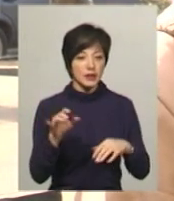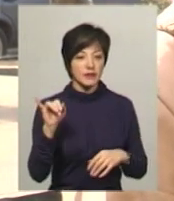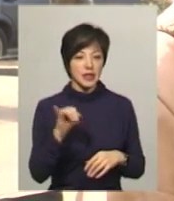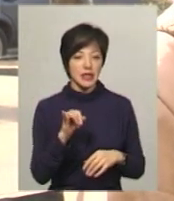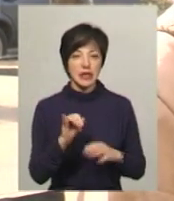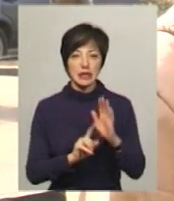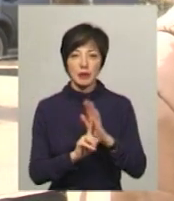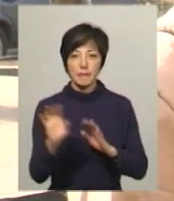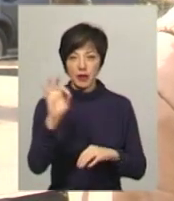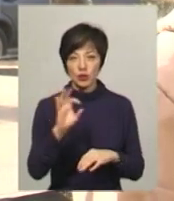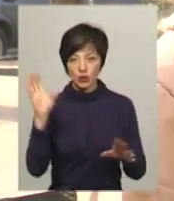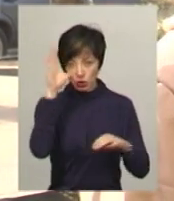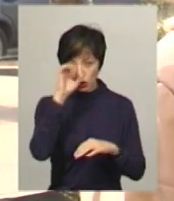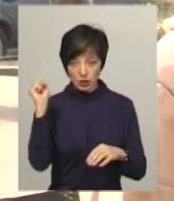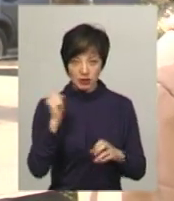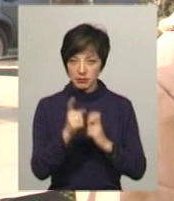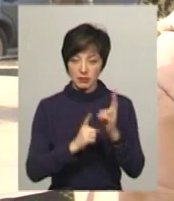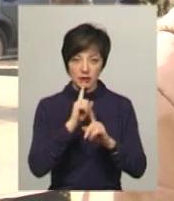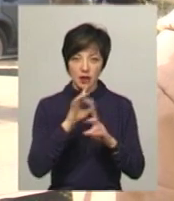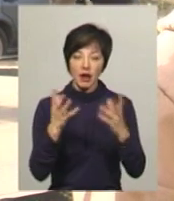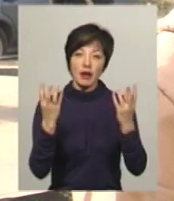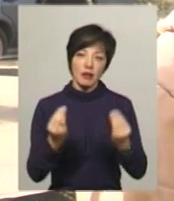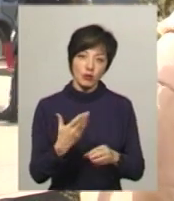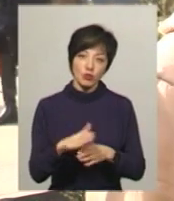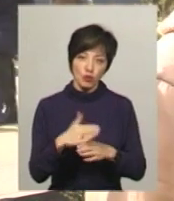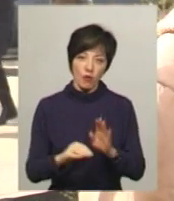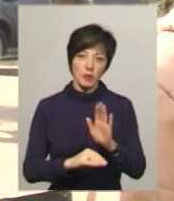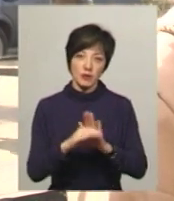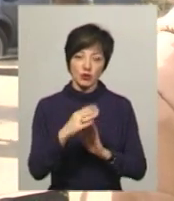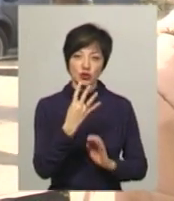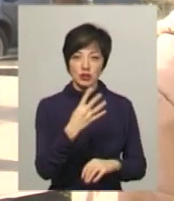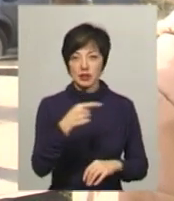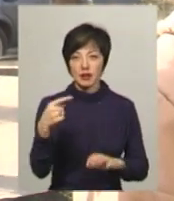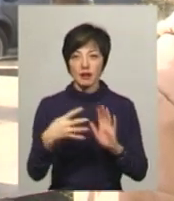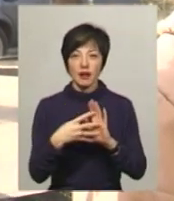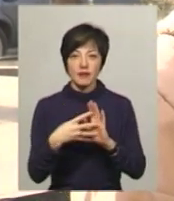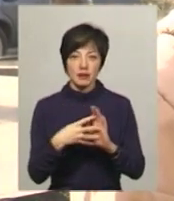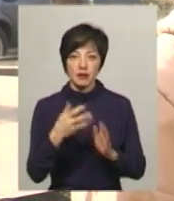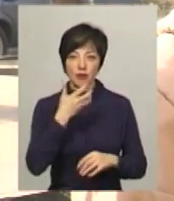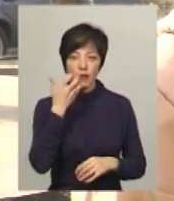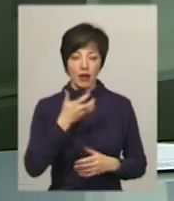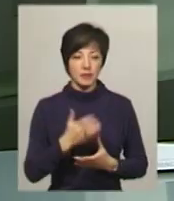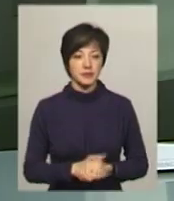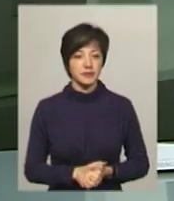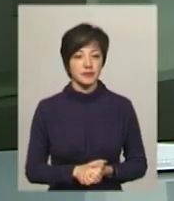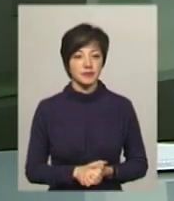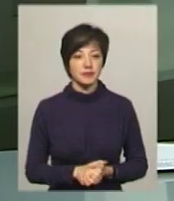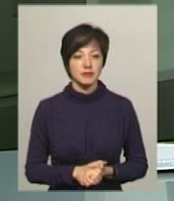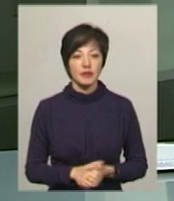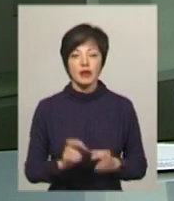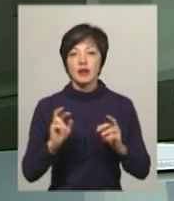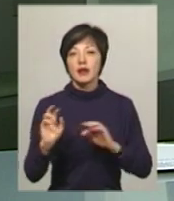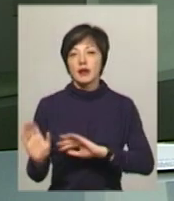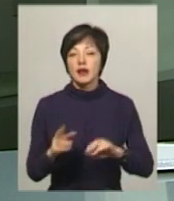температура нічна суттєвих змін не зазнає, а денна поступово підвищиться до 4-9 градусів тепла. Як